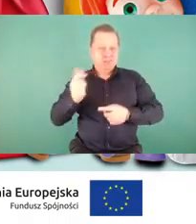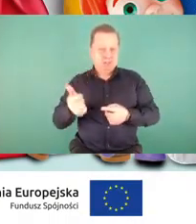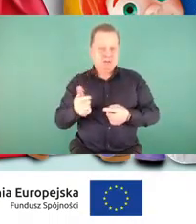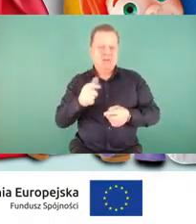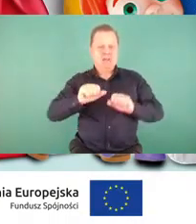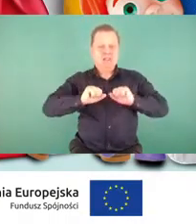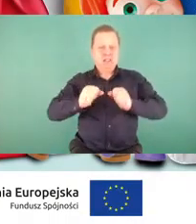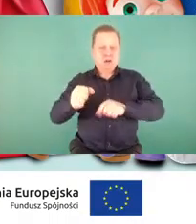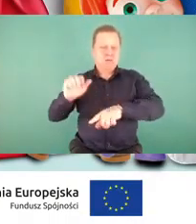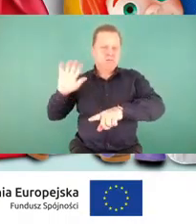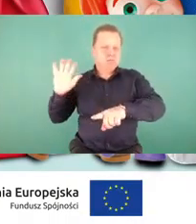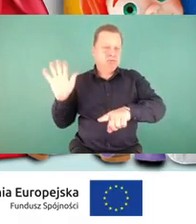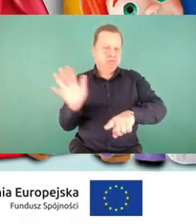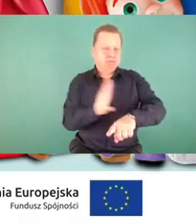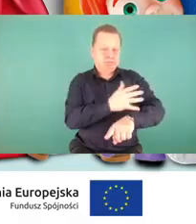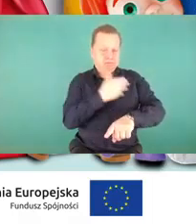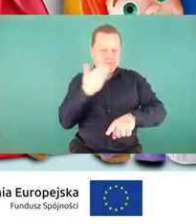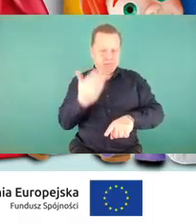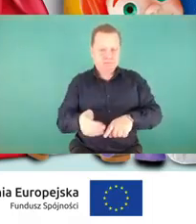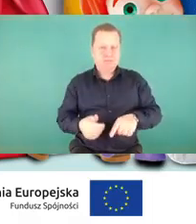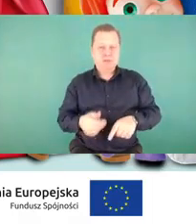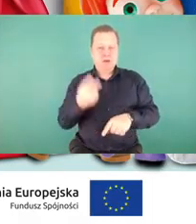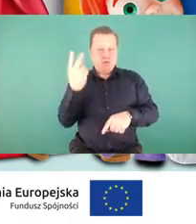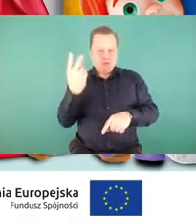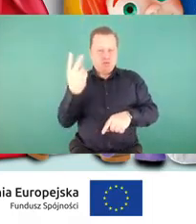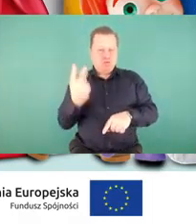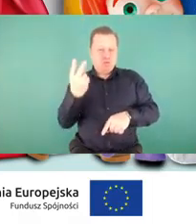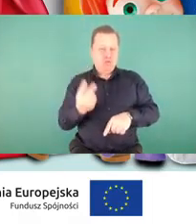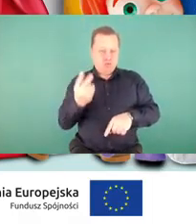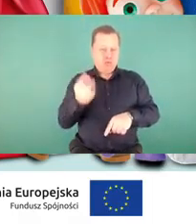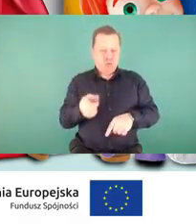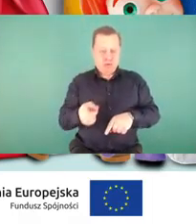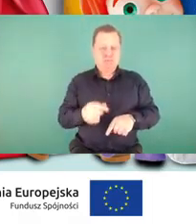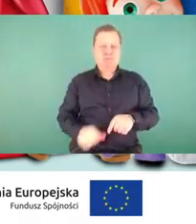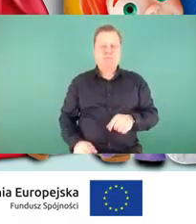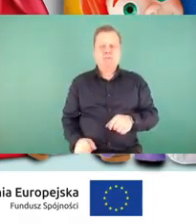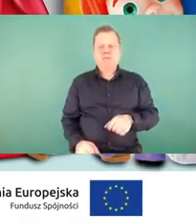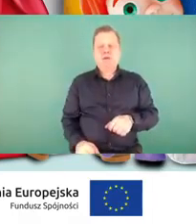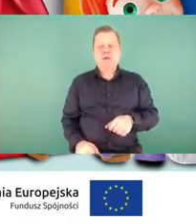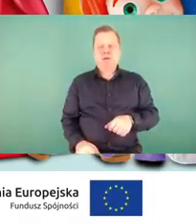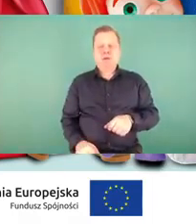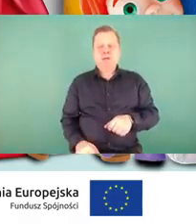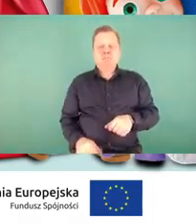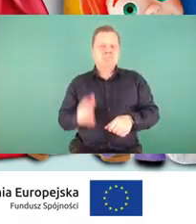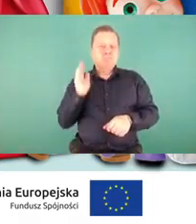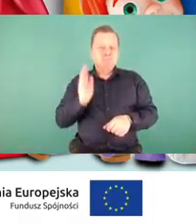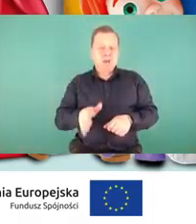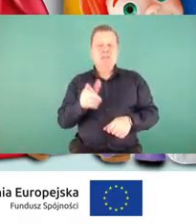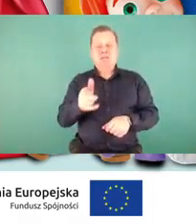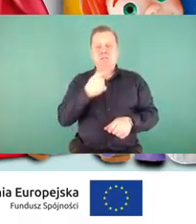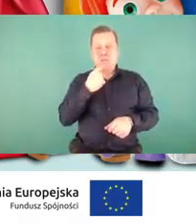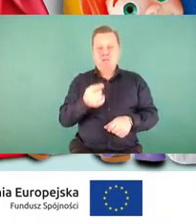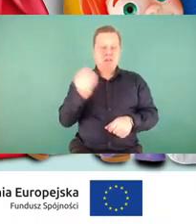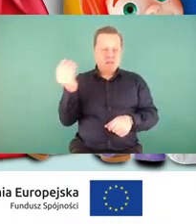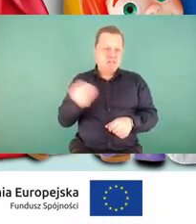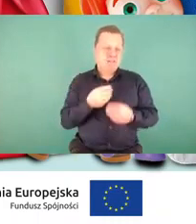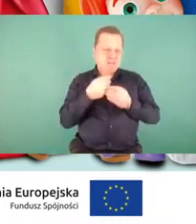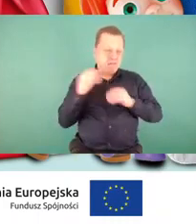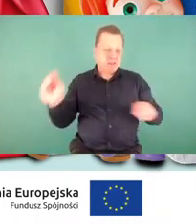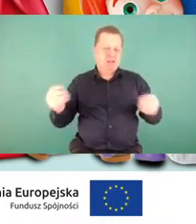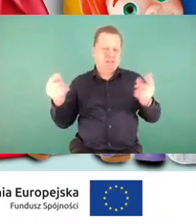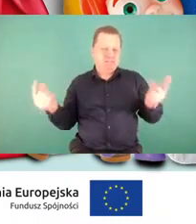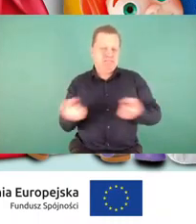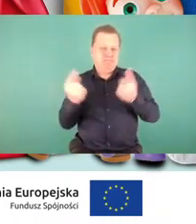przygotowywanych w ramach drugiej edycji projektu pozwoli nam na jeszcze szersze propagowanie